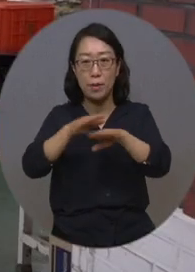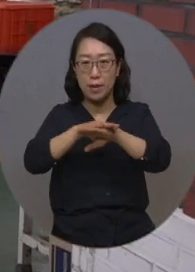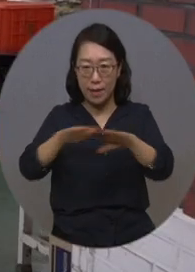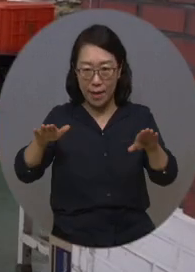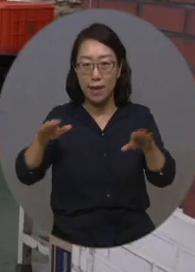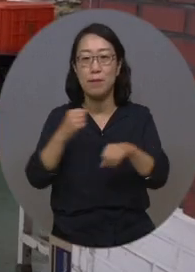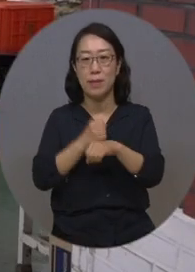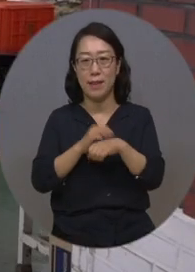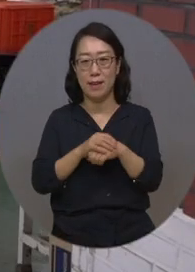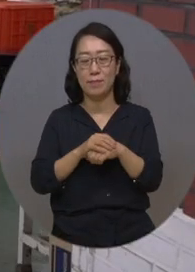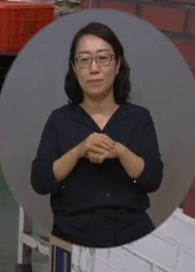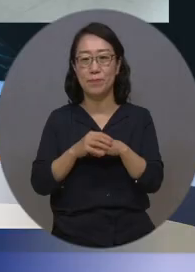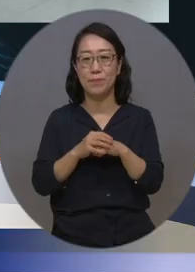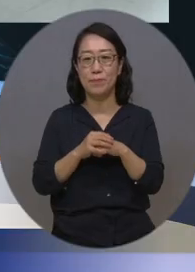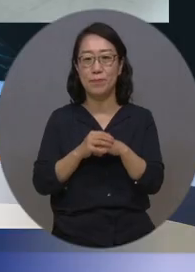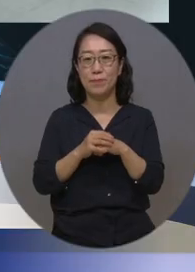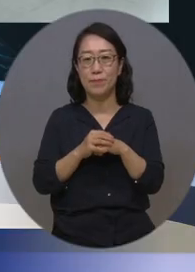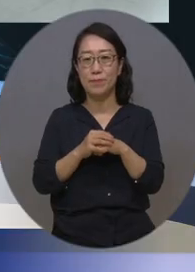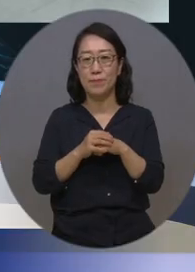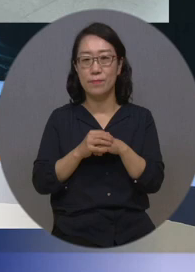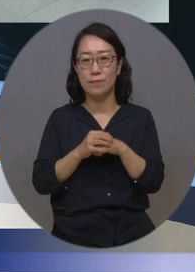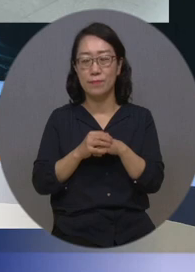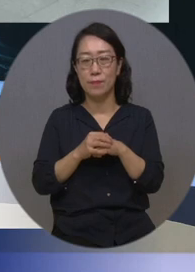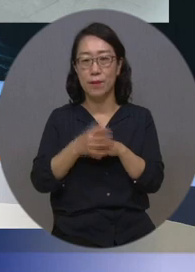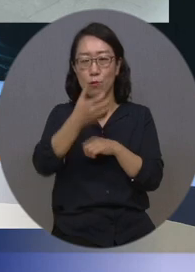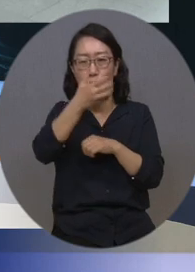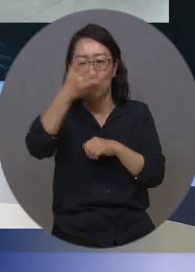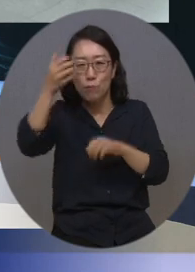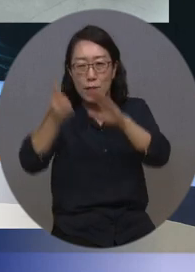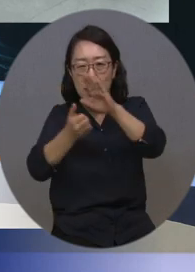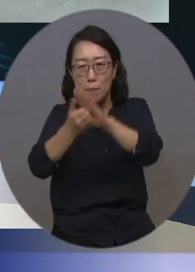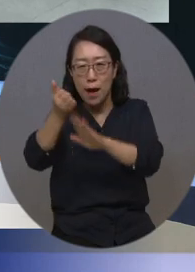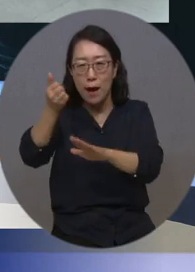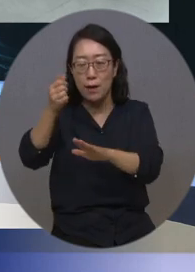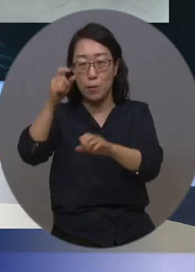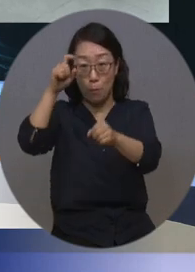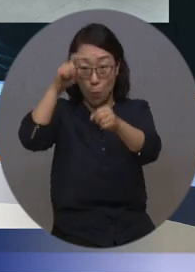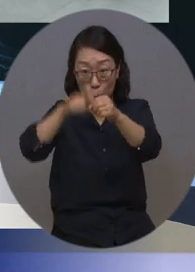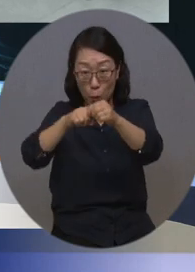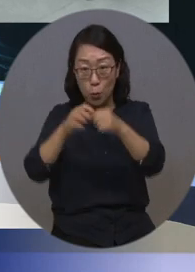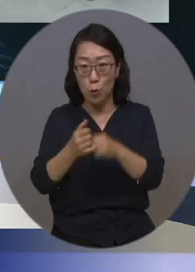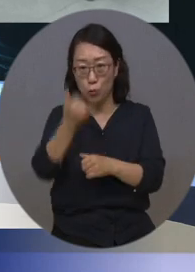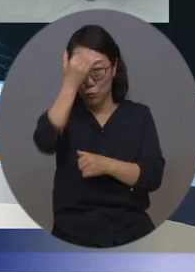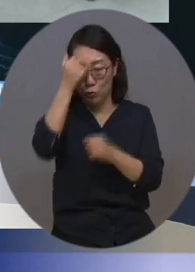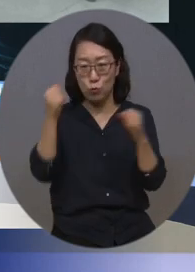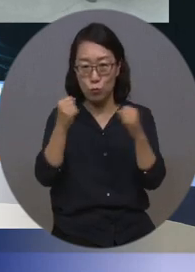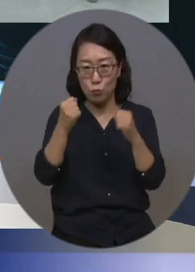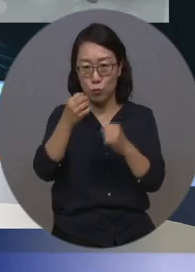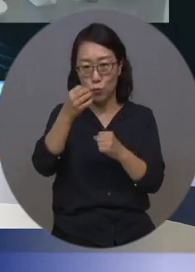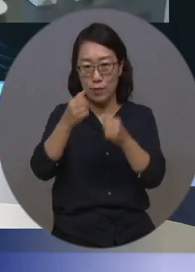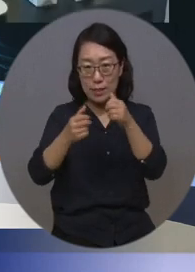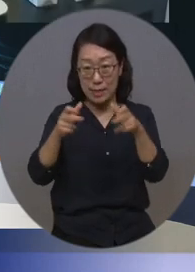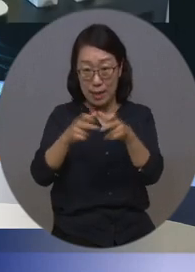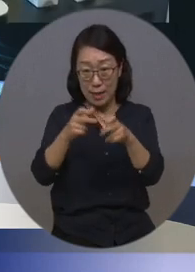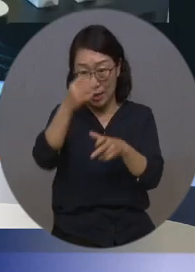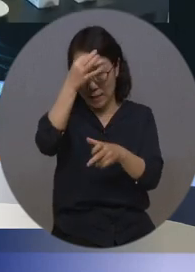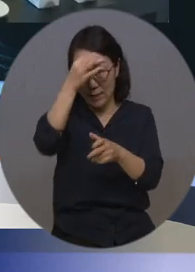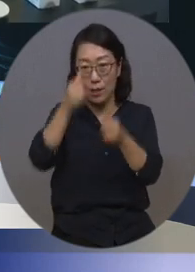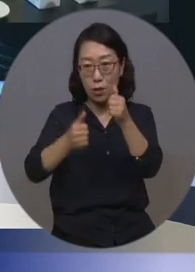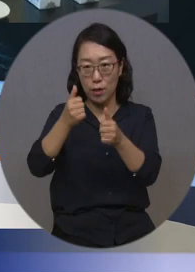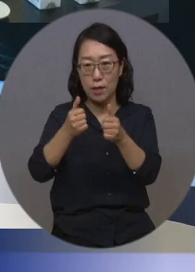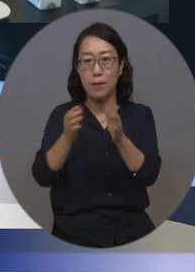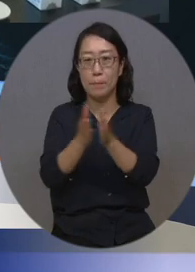경기방송 정은선입니다. 꿈을 향한 열정을 펼치는 충북장애인기능경기대회가 열렸습니다.